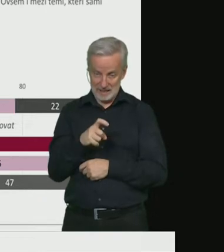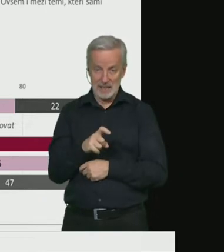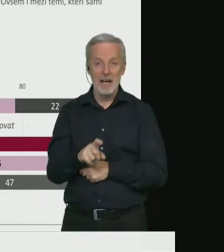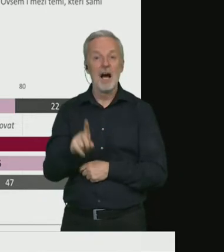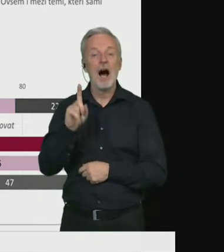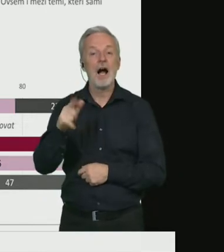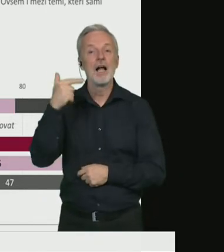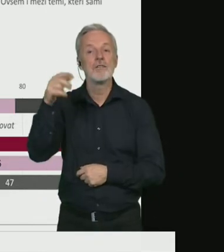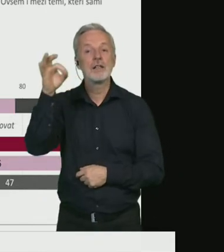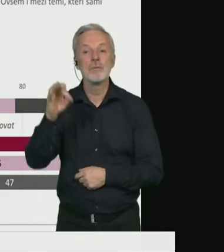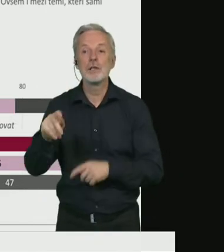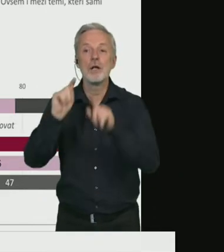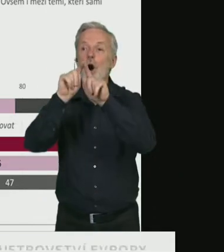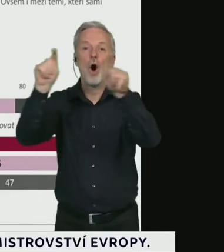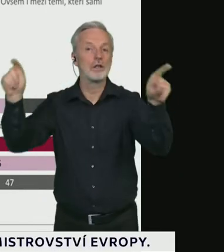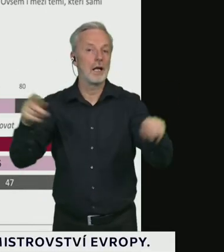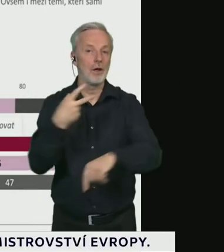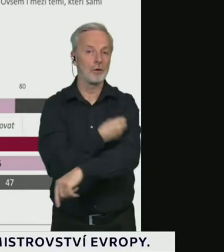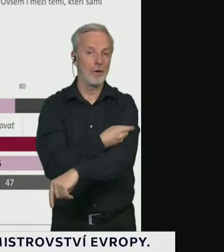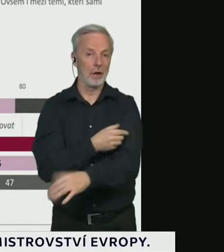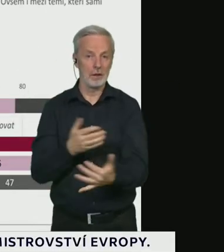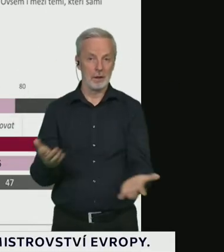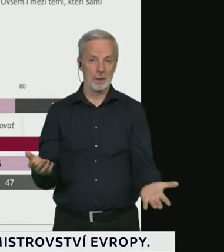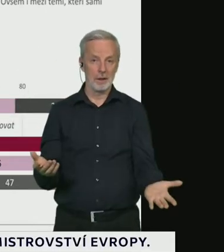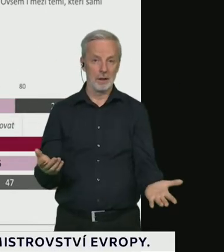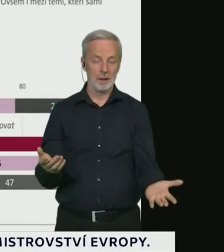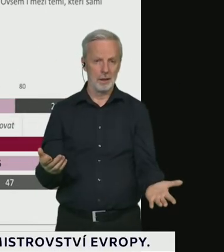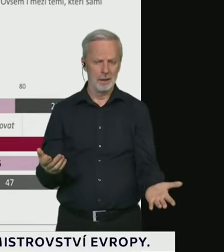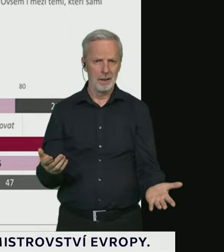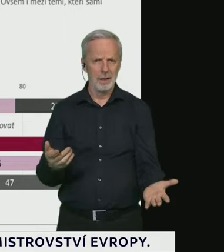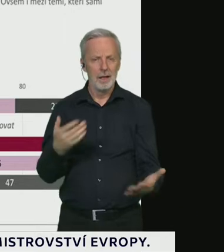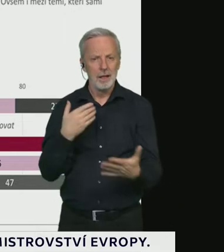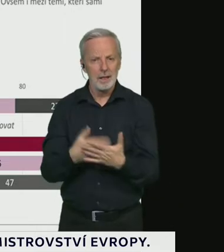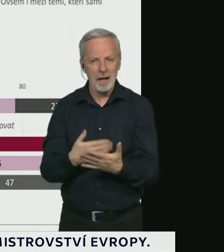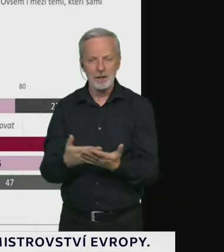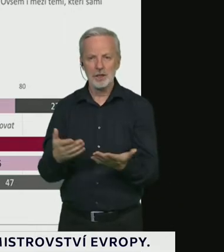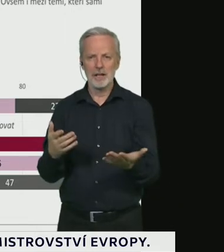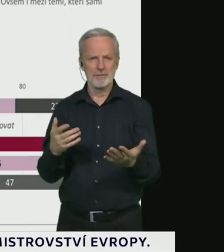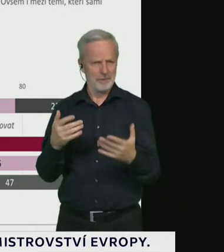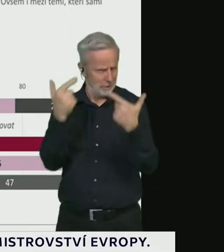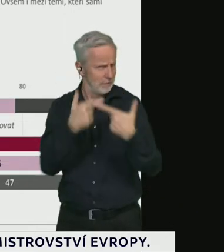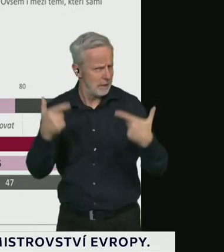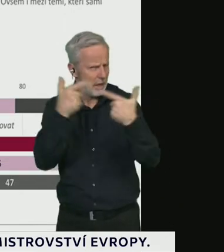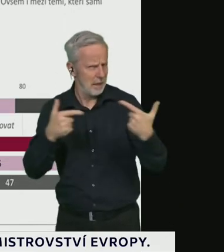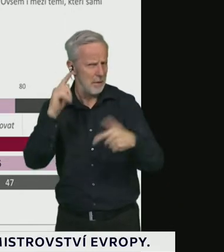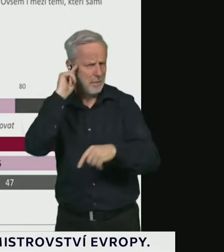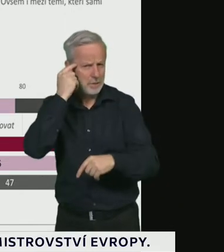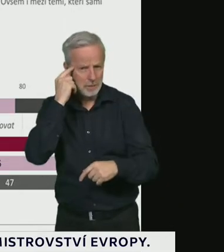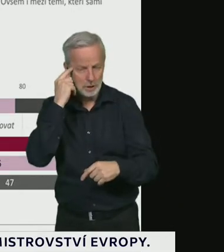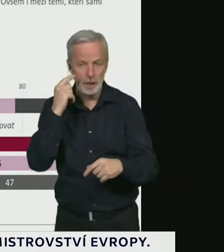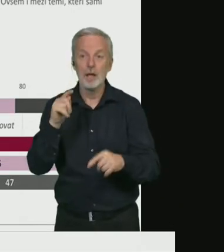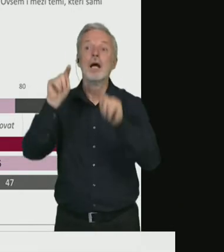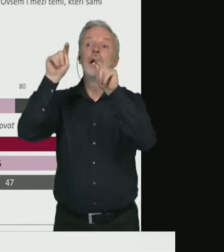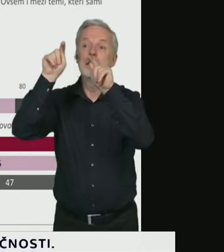doporučují plošné očkování. Jinými slovy, je to tak. Nech se naočkovat